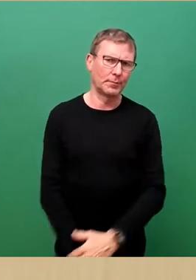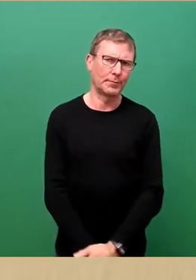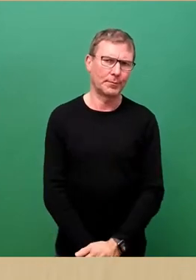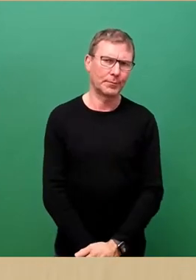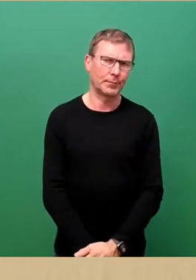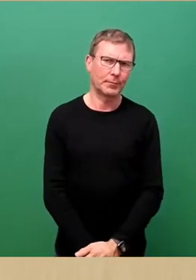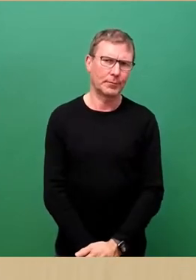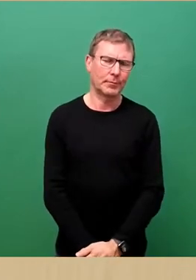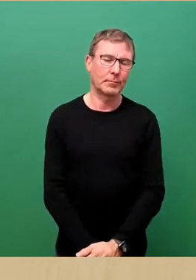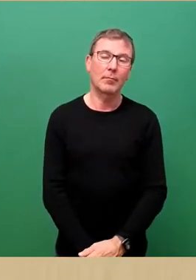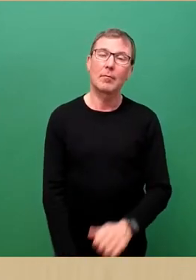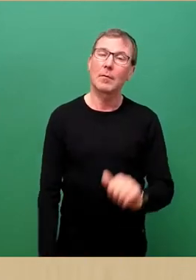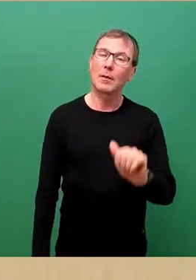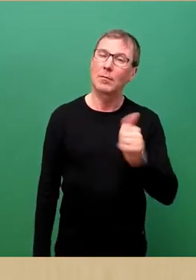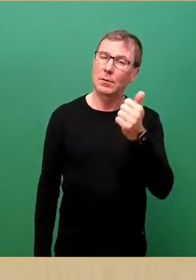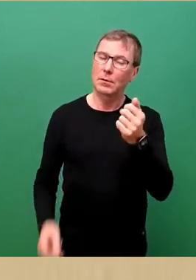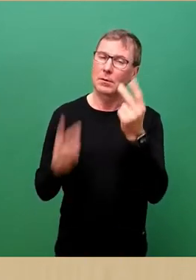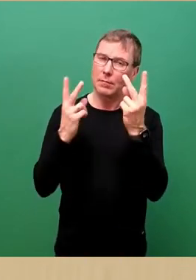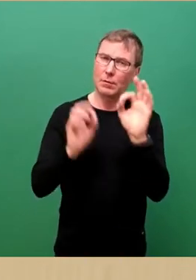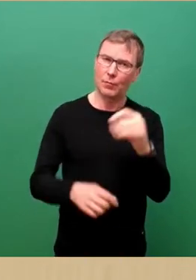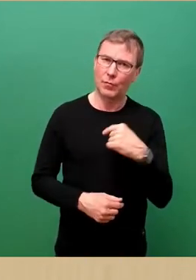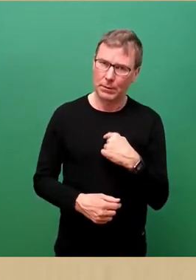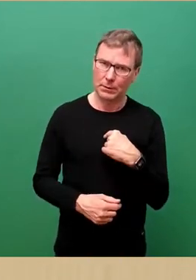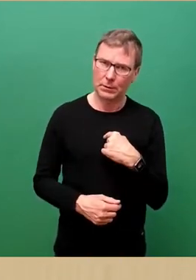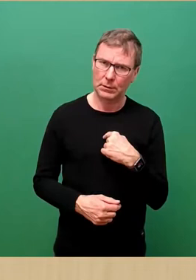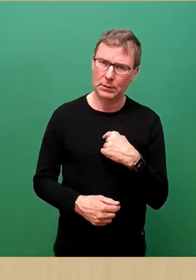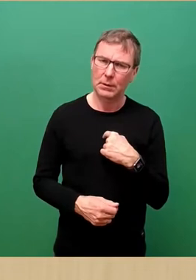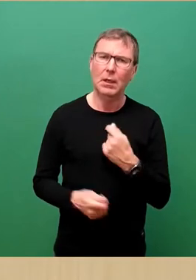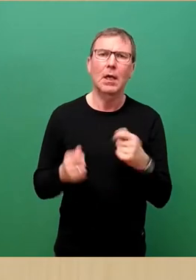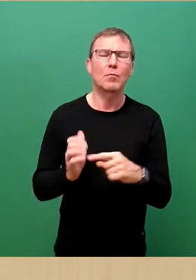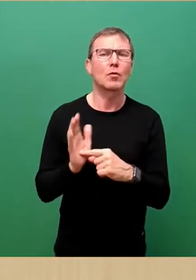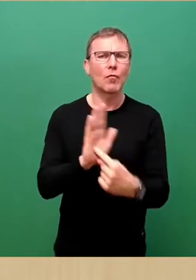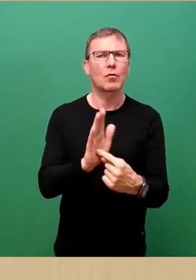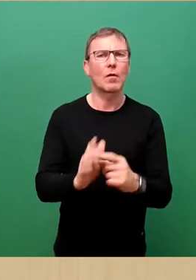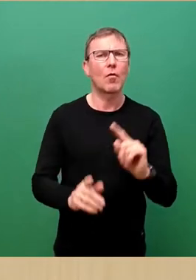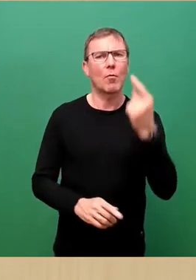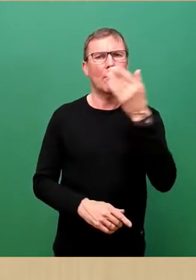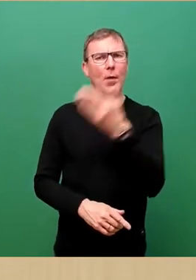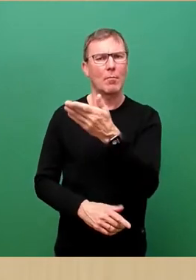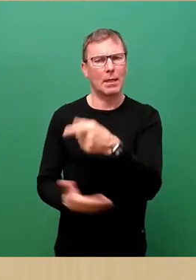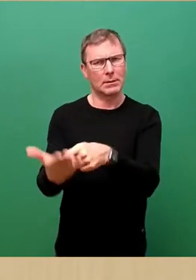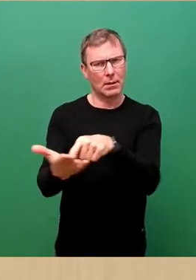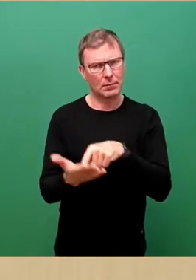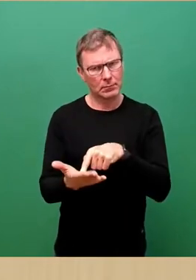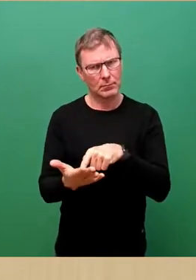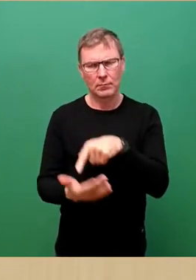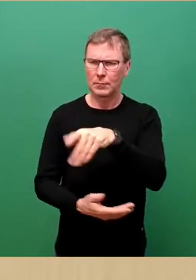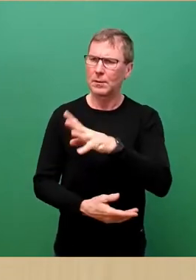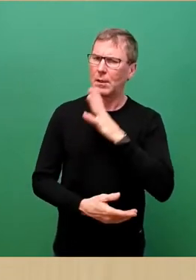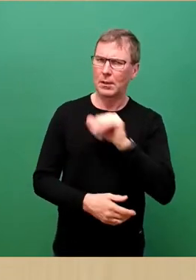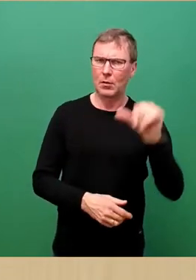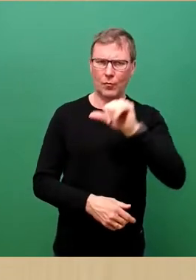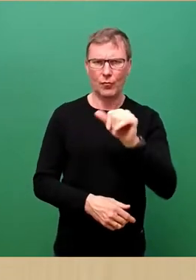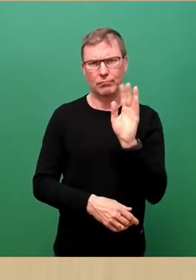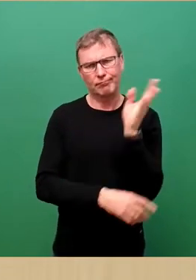Vor allen Dingen ist mir aber wichtig, dass in dem Beschlussvorschlag des Oberbürgermeisters, den er uns vorgelegt hat und auch in seiner Rede vorhin noch mal